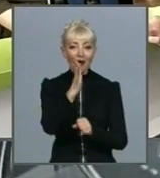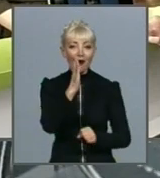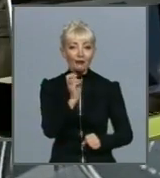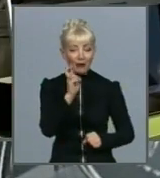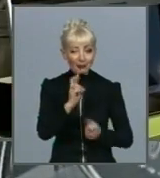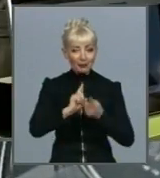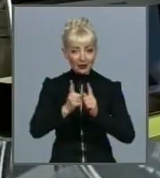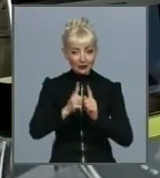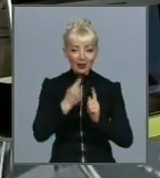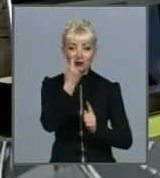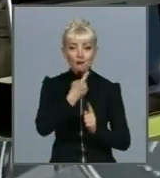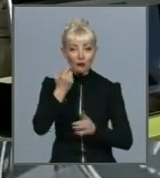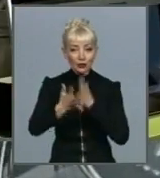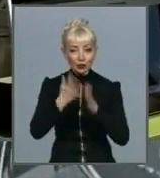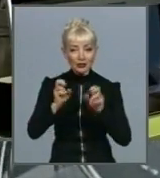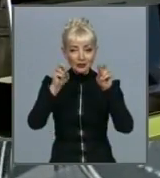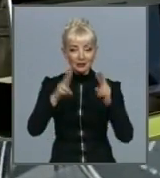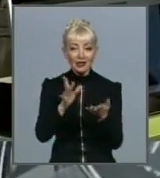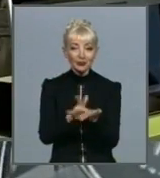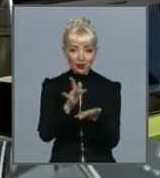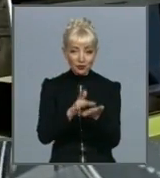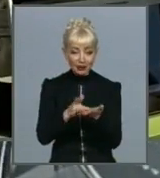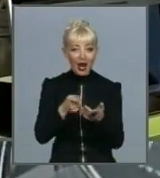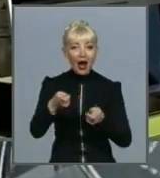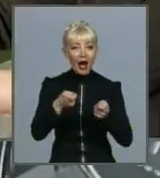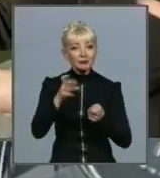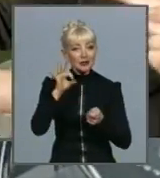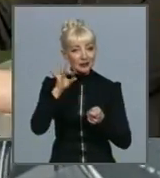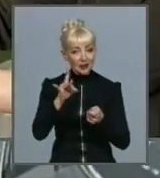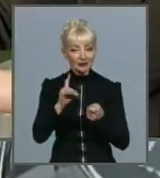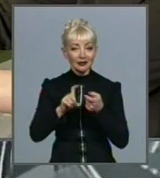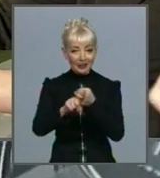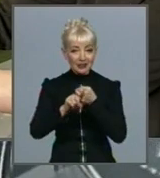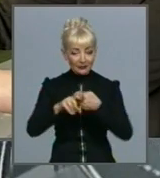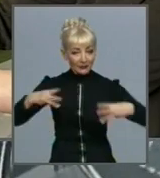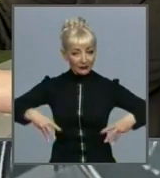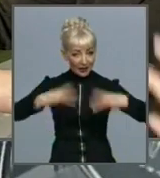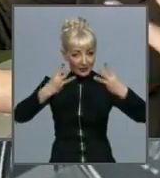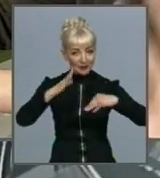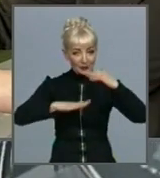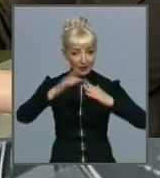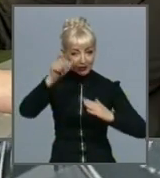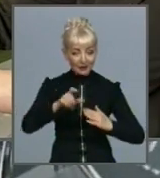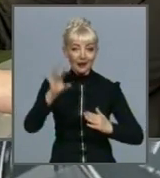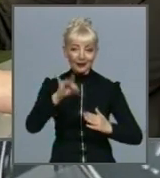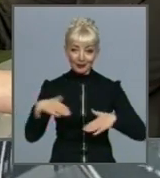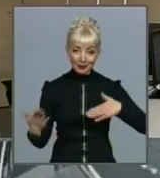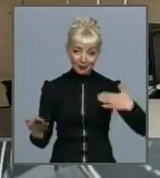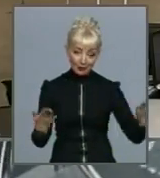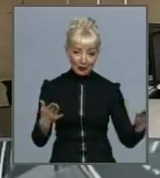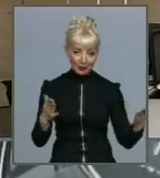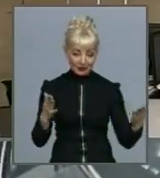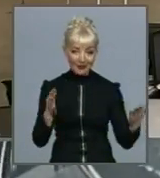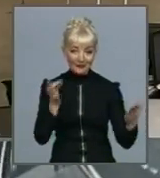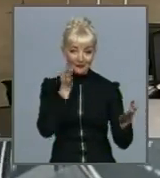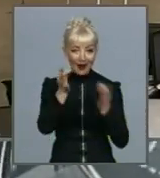Через спеціальний планшет адміністратор виходить на відеозв'язок зі спеціалістом і таким чином сторони обмінюються інформацією. Ви